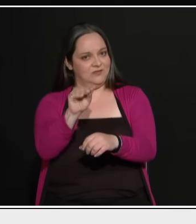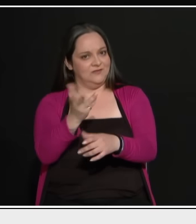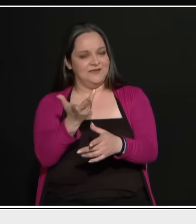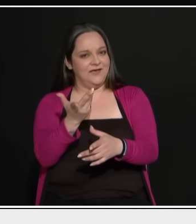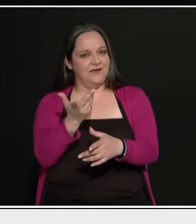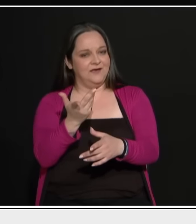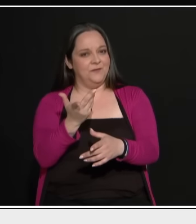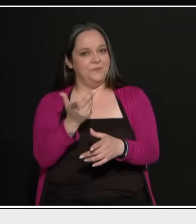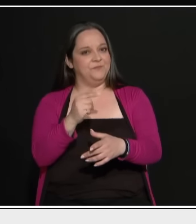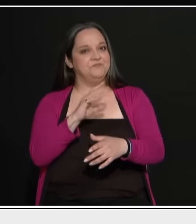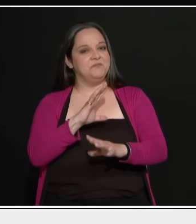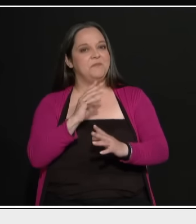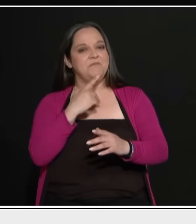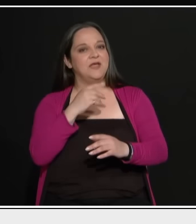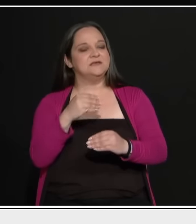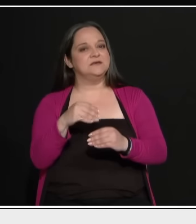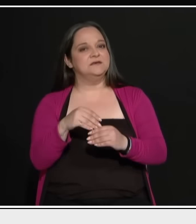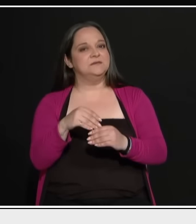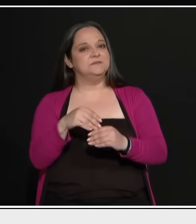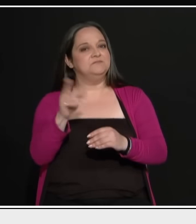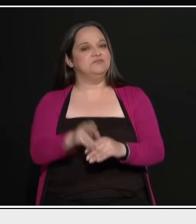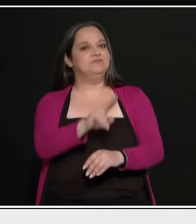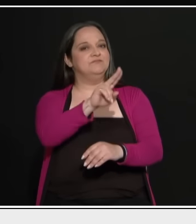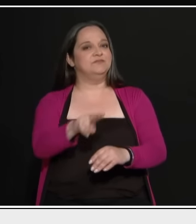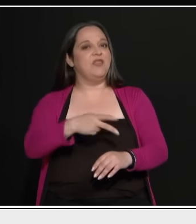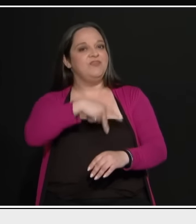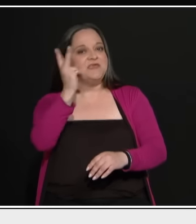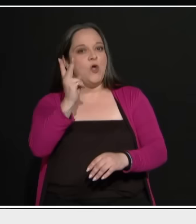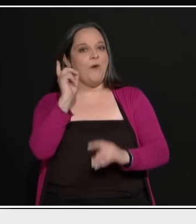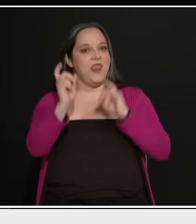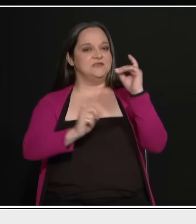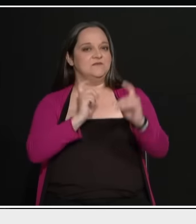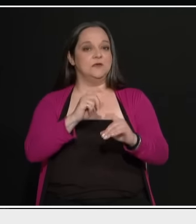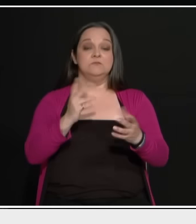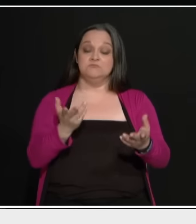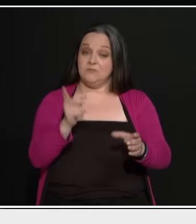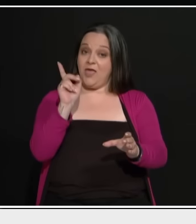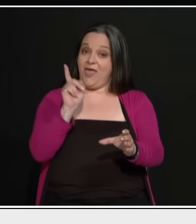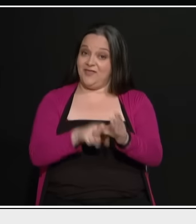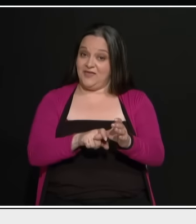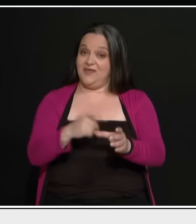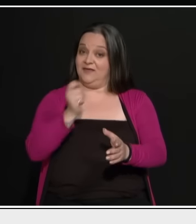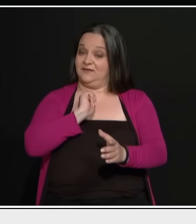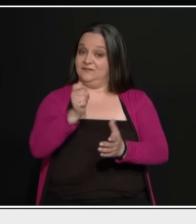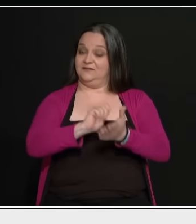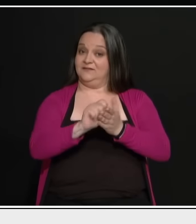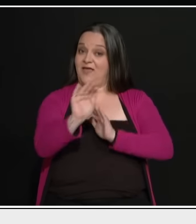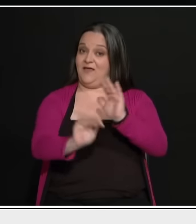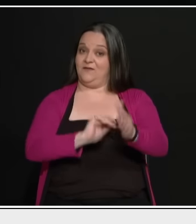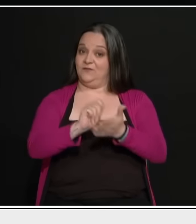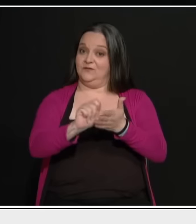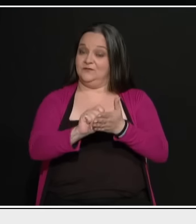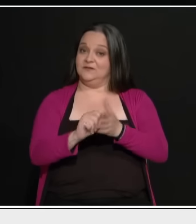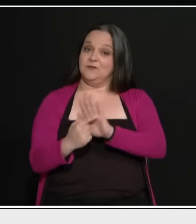απορρίπτουμε το δικαίωμα του κόσμου να σκεφτεί. Όταν οι εταιρείες δημοσιοποιήσεων παρουσιάζουν μόνο Νέα Δημοκρατία,